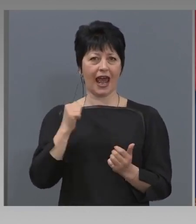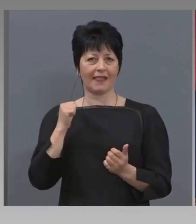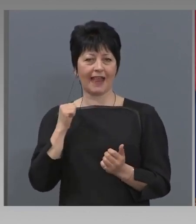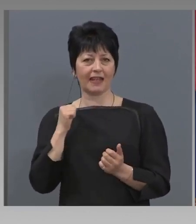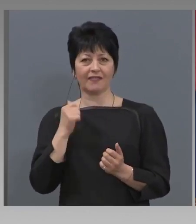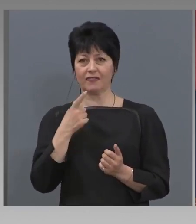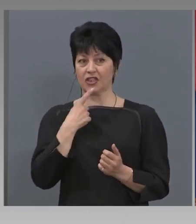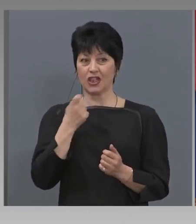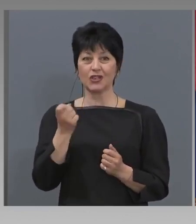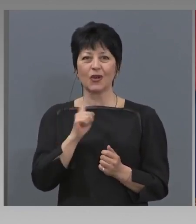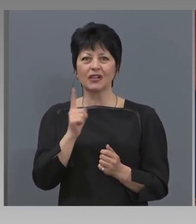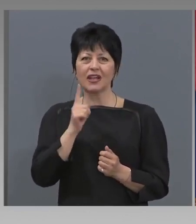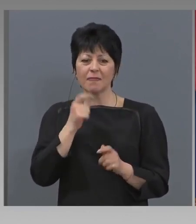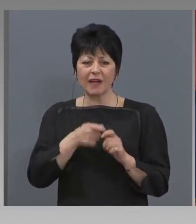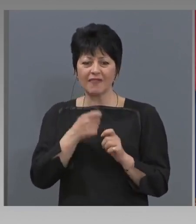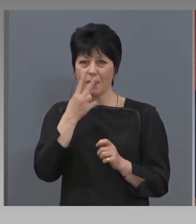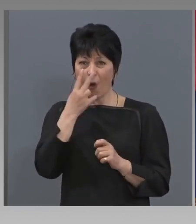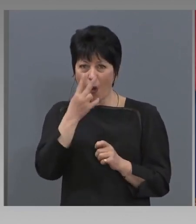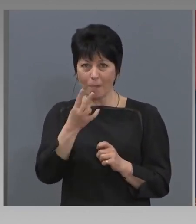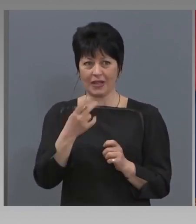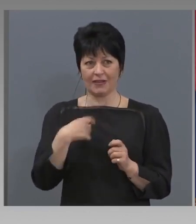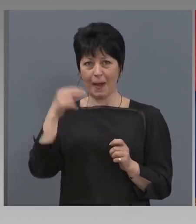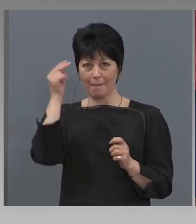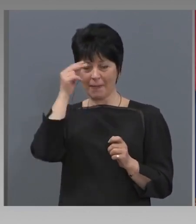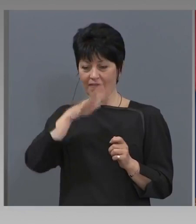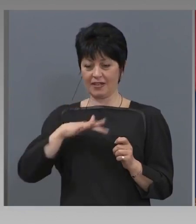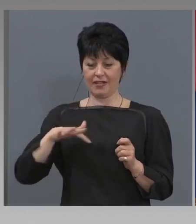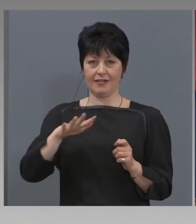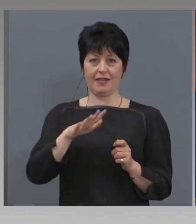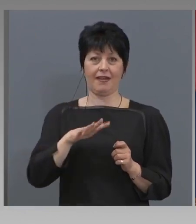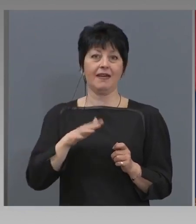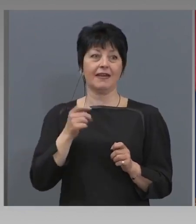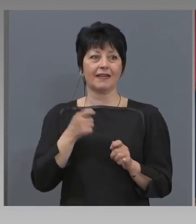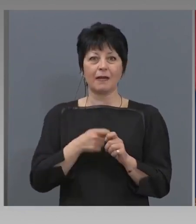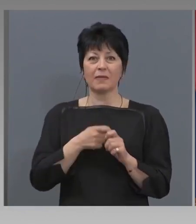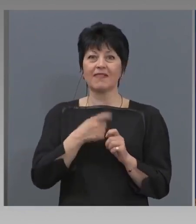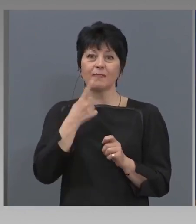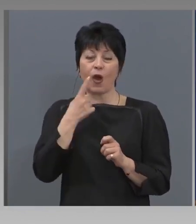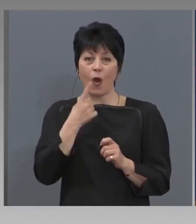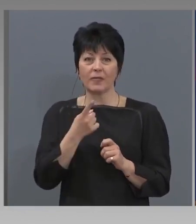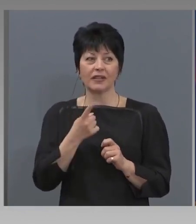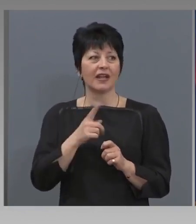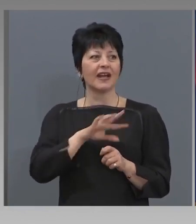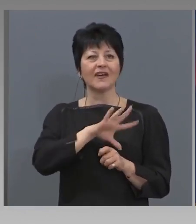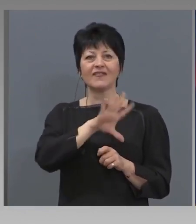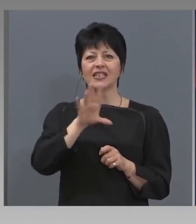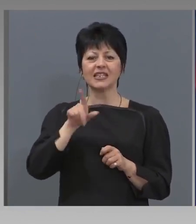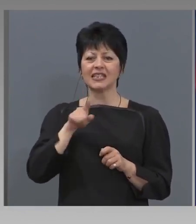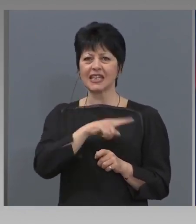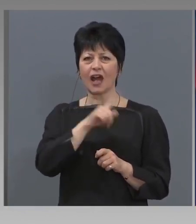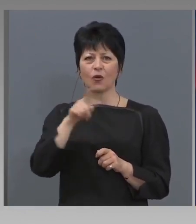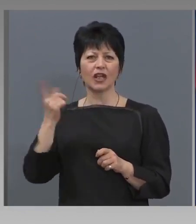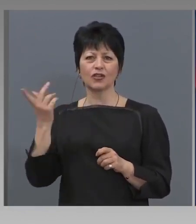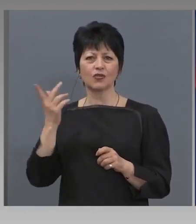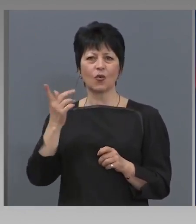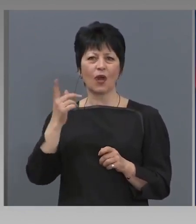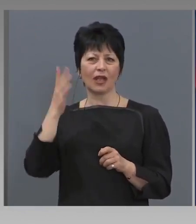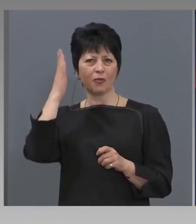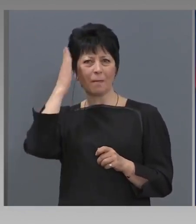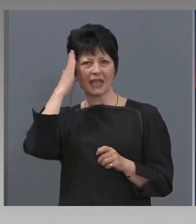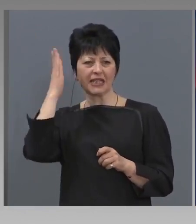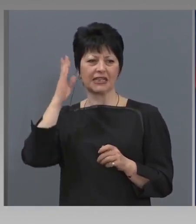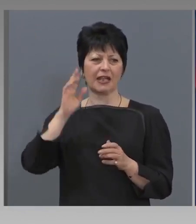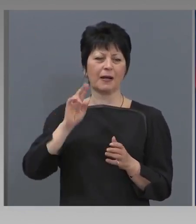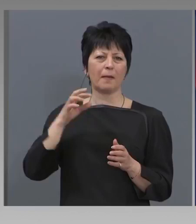Защо да не опитаме българите да покажеме? Не е така, защото, виждате, всяко нещо, което издаде един премьер или президент, зависимост от това